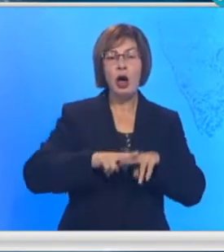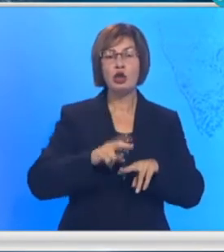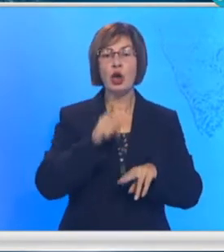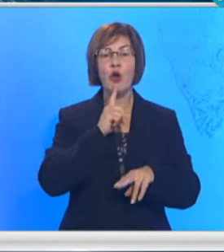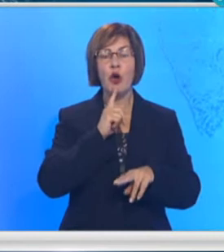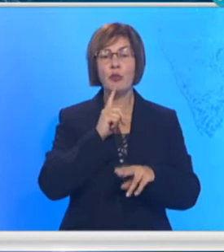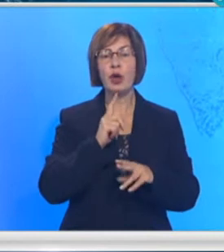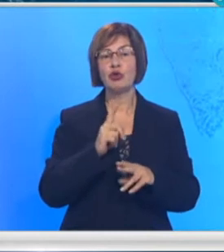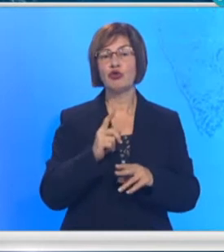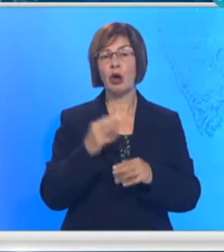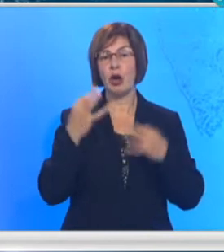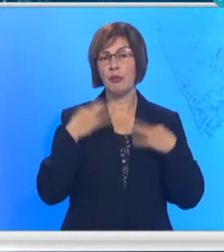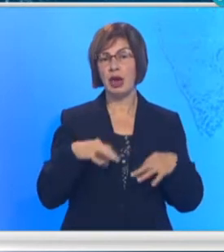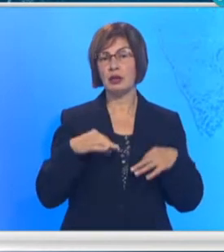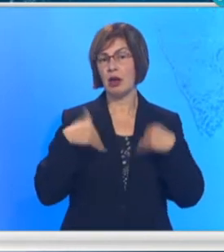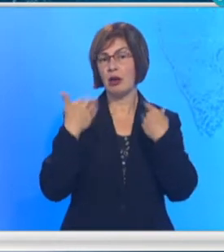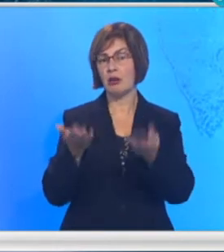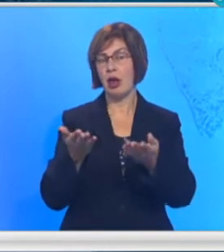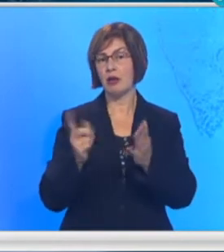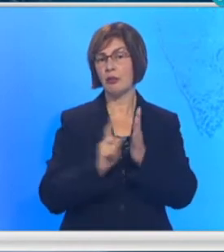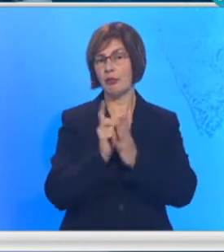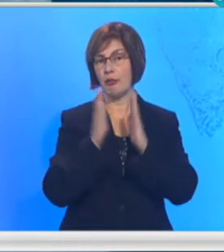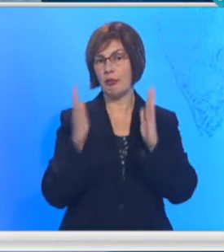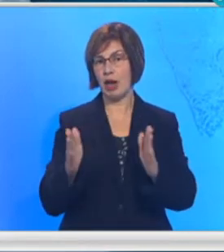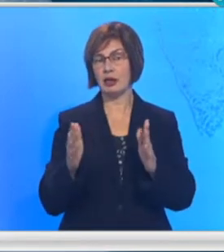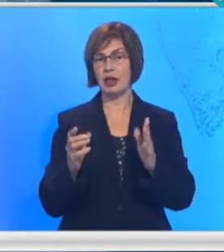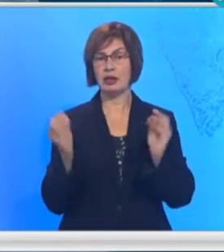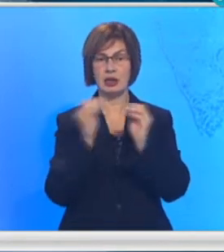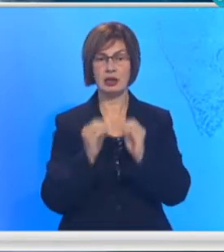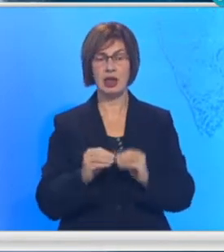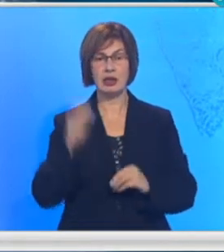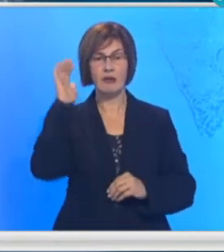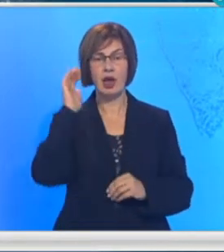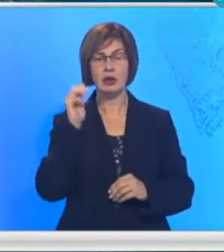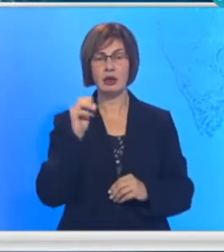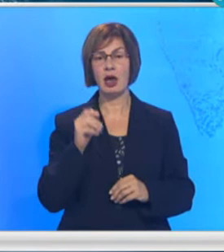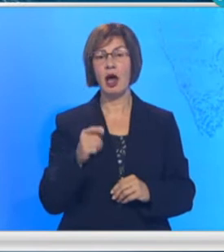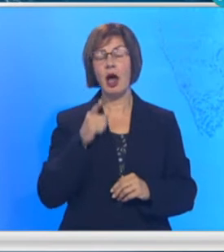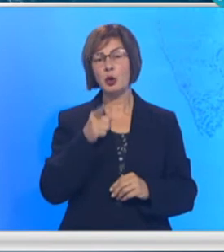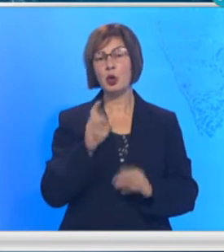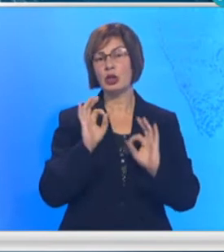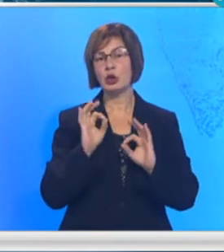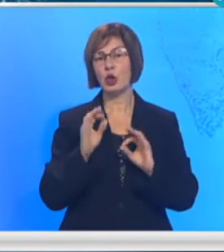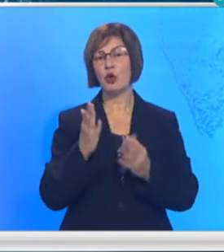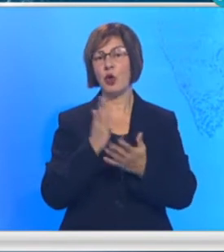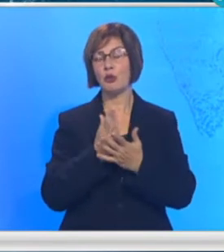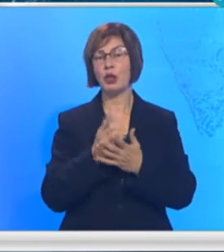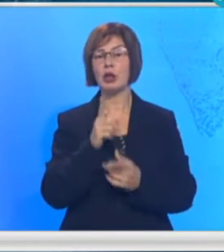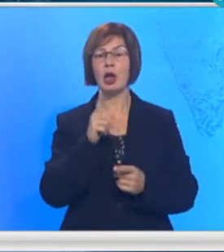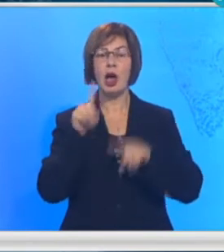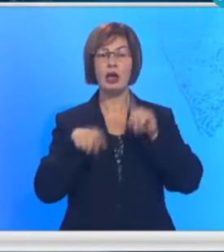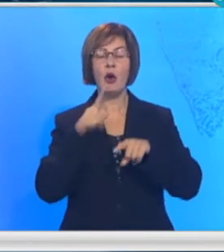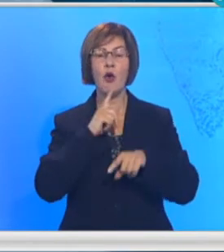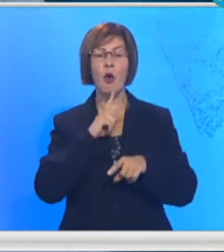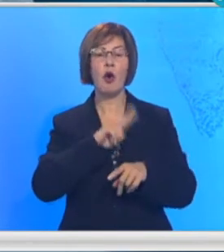ad personam, prevoriti mandat za sastav vlade. Nespona da će to biti neko koj ima vodešku naše liste. A da li će